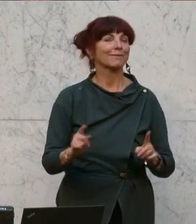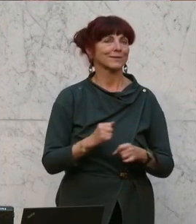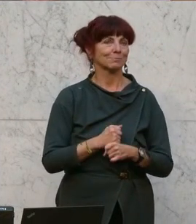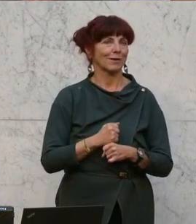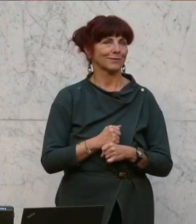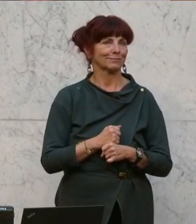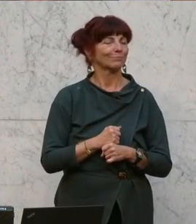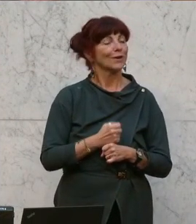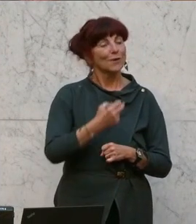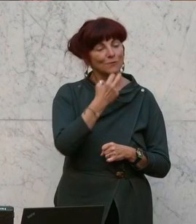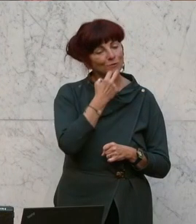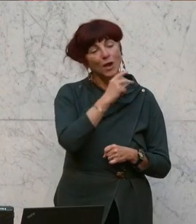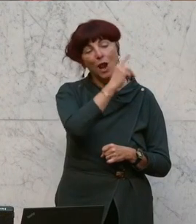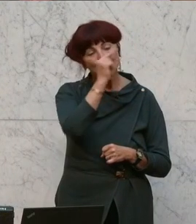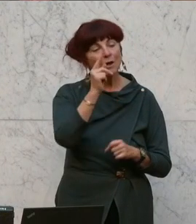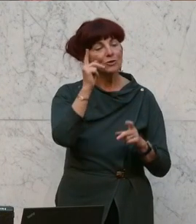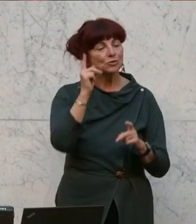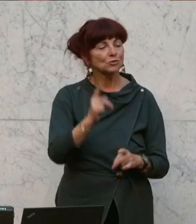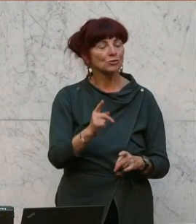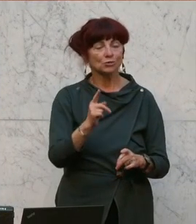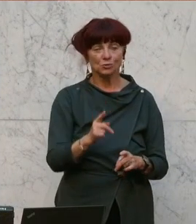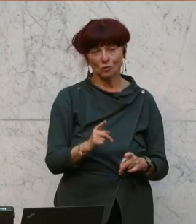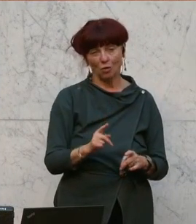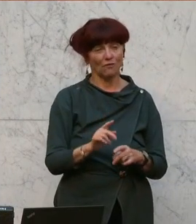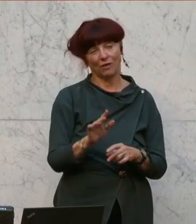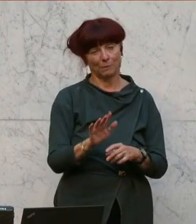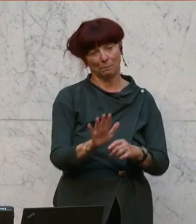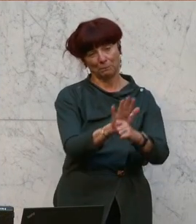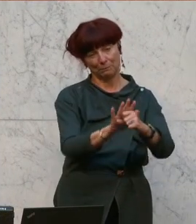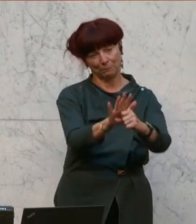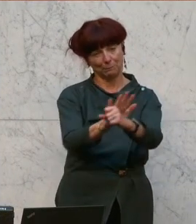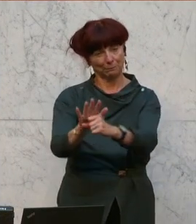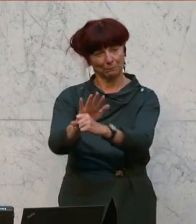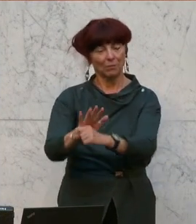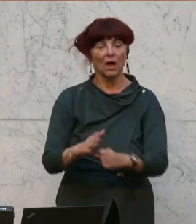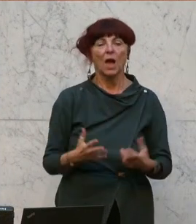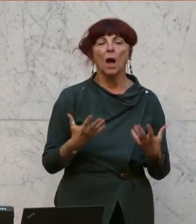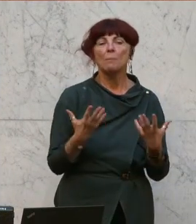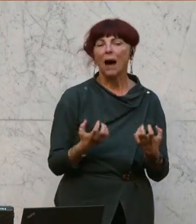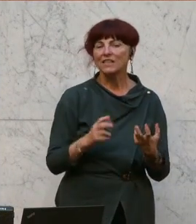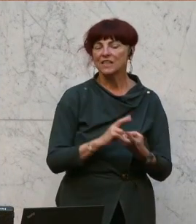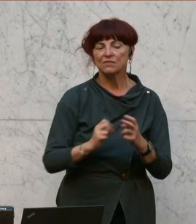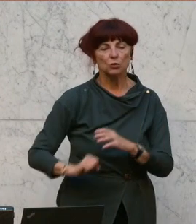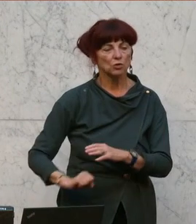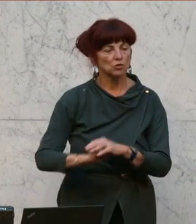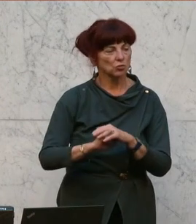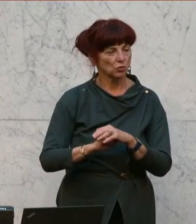will den Menschen einen Schmäh verkaufen. In der Praxis ist das dann so, unterschreibt ein